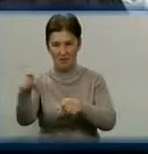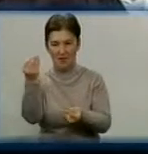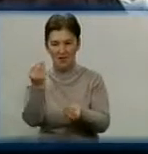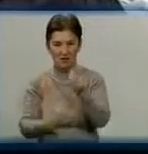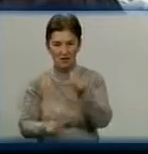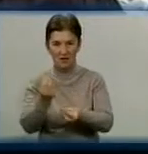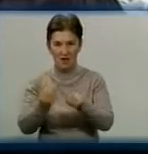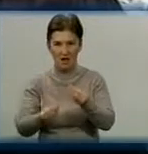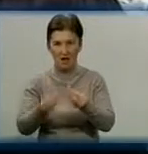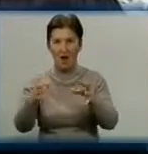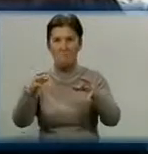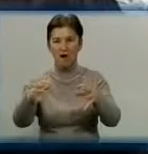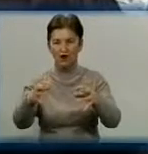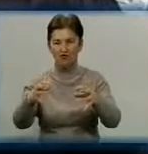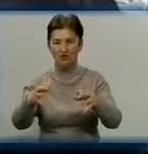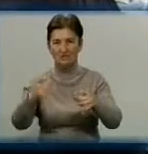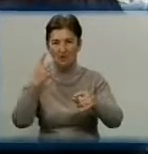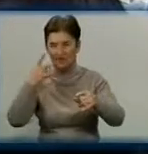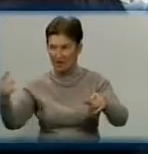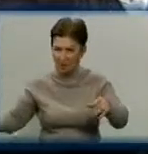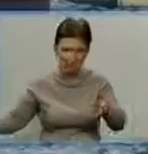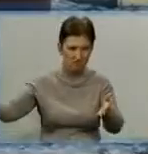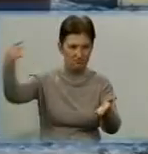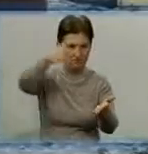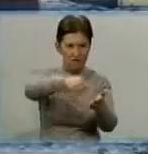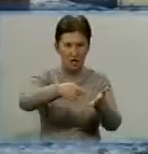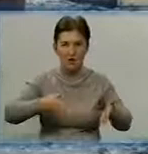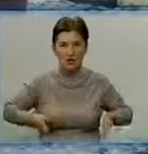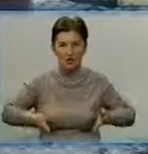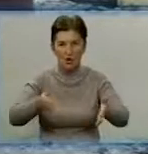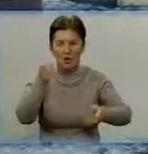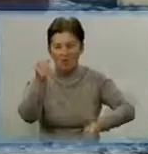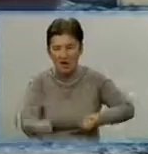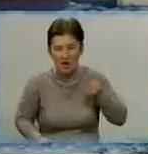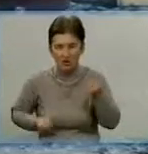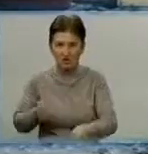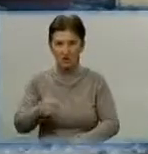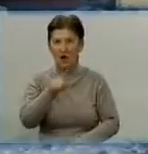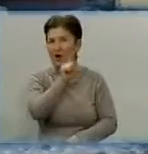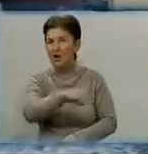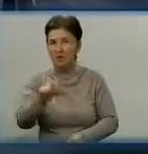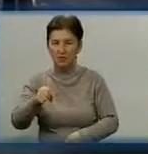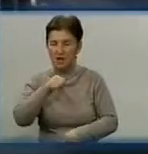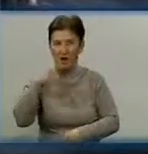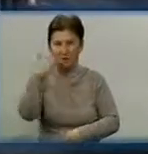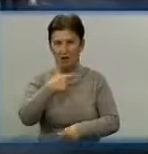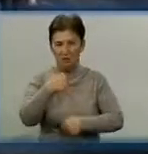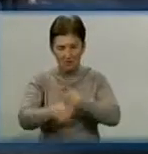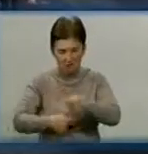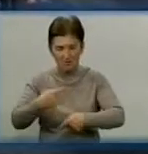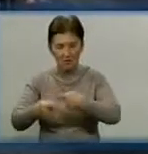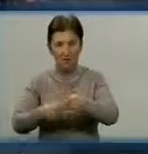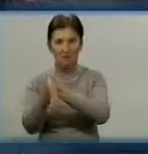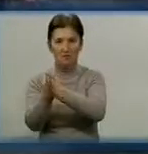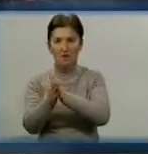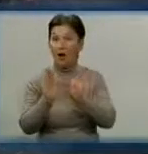летять. Він же не дитина, не бачить. Летить за м'ячом. Люди роками просили облаштувати тут перехід, але марно. Та тільки на